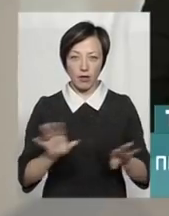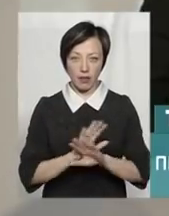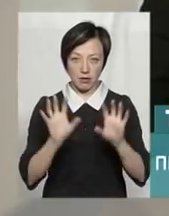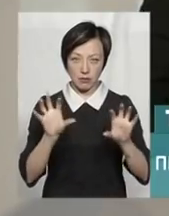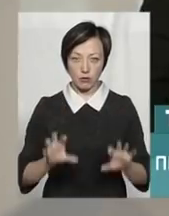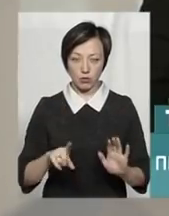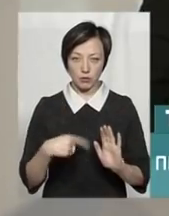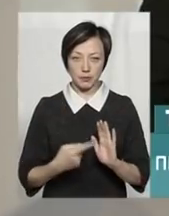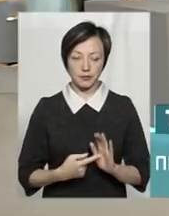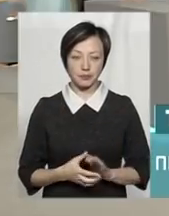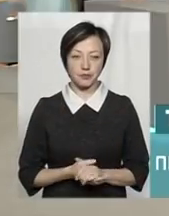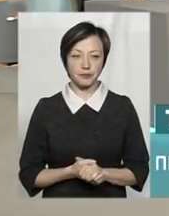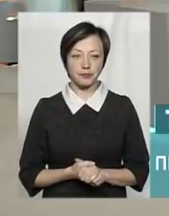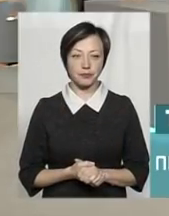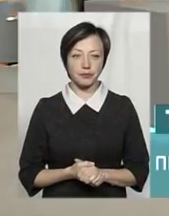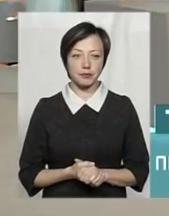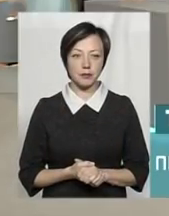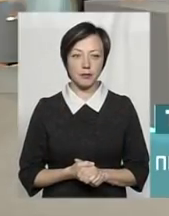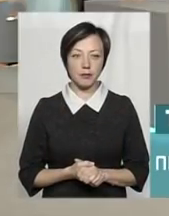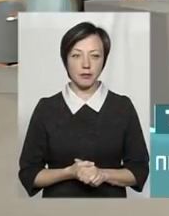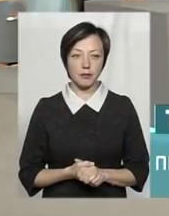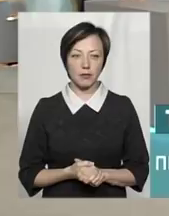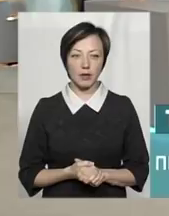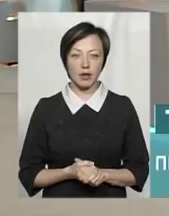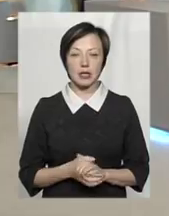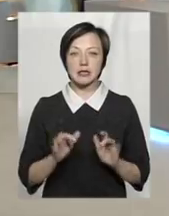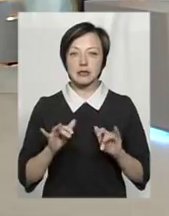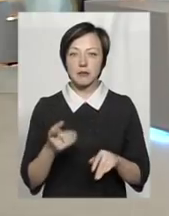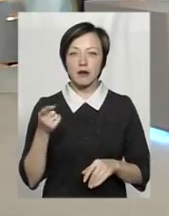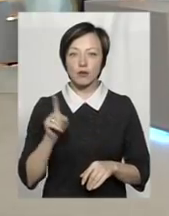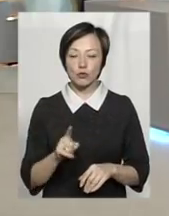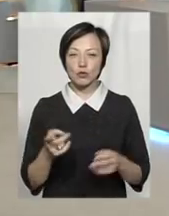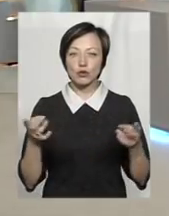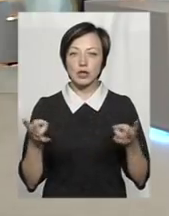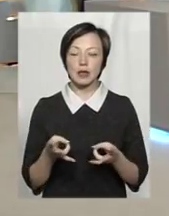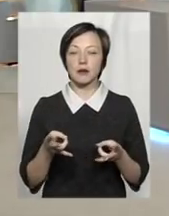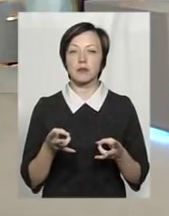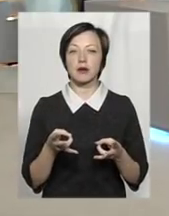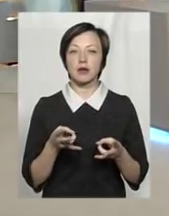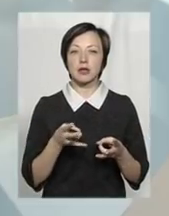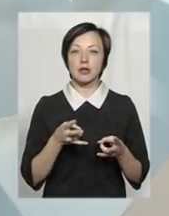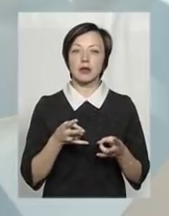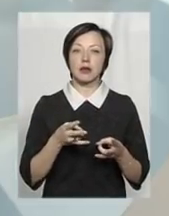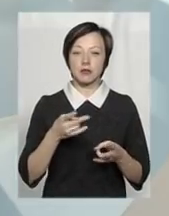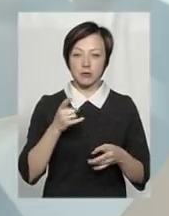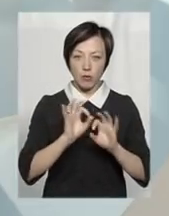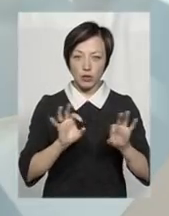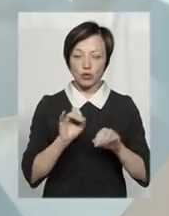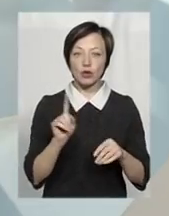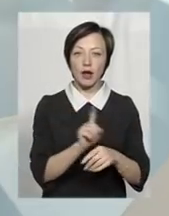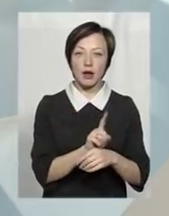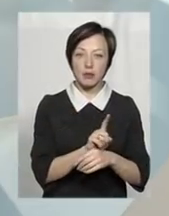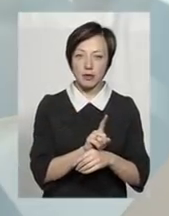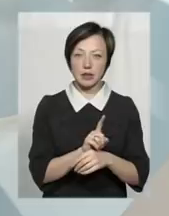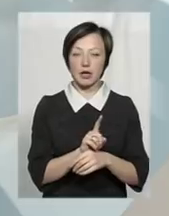Справа в тому, що нам потрібно розставити всі точки над «і» і зрозуміти, що таке номінація, що таке ліміт, що таке